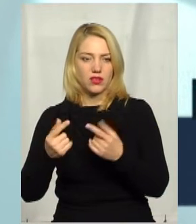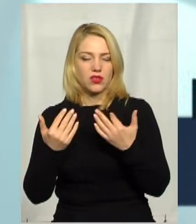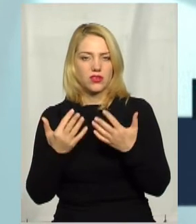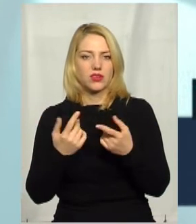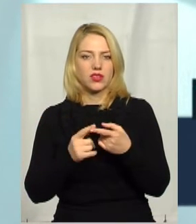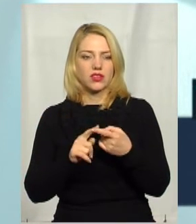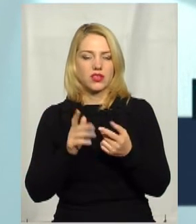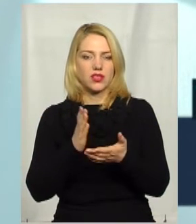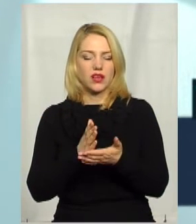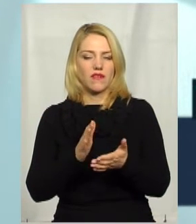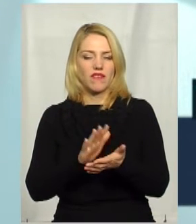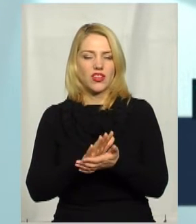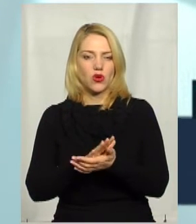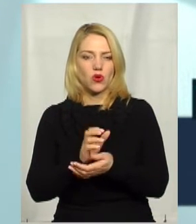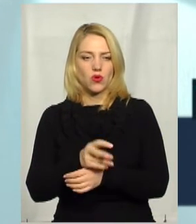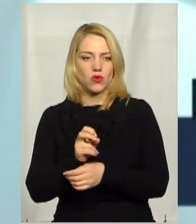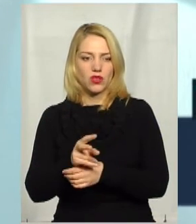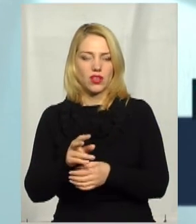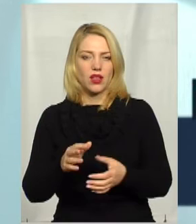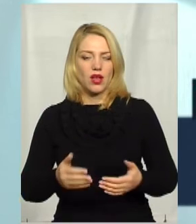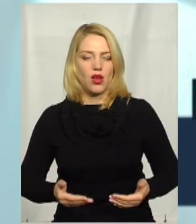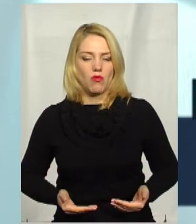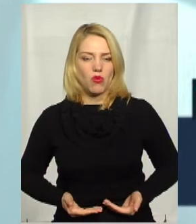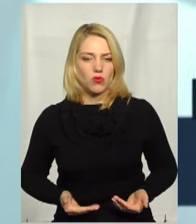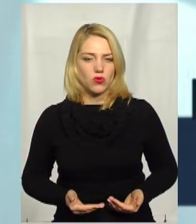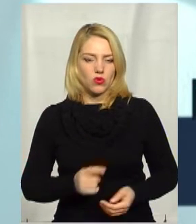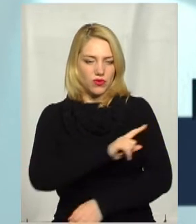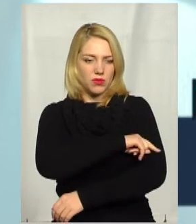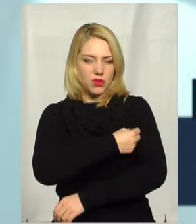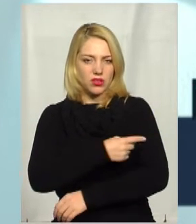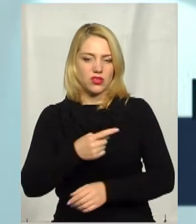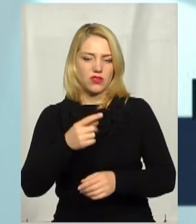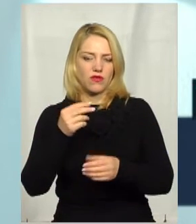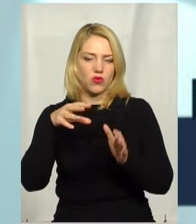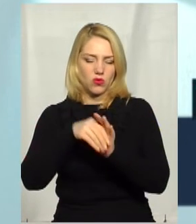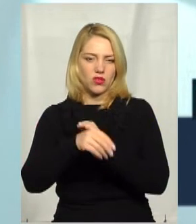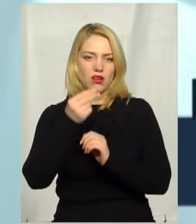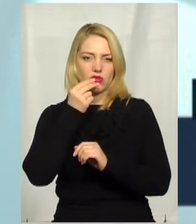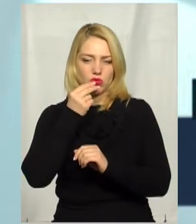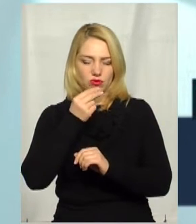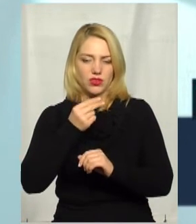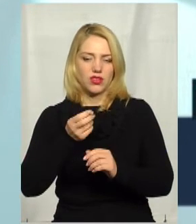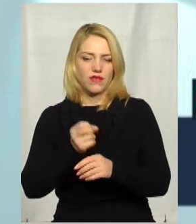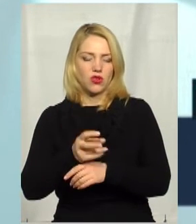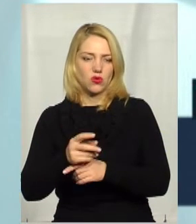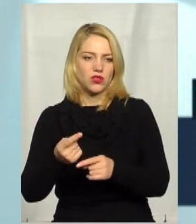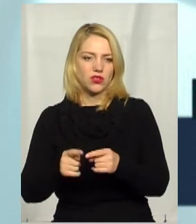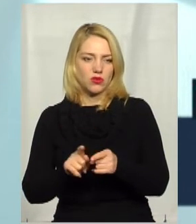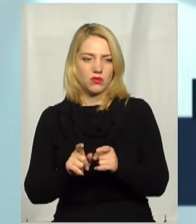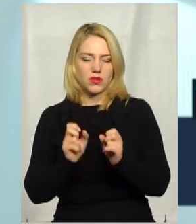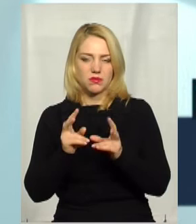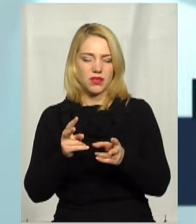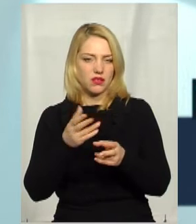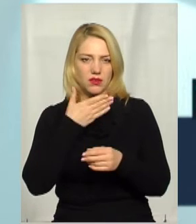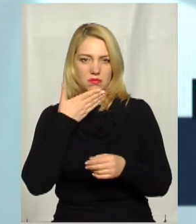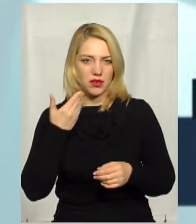що це відходи побутові медичні, сюди відносяться, харчові відходи, тобто такої небезпеки вони не